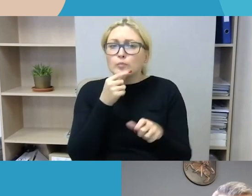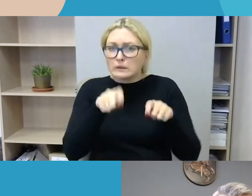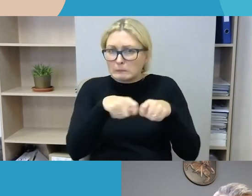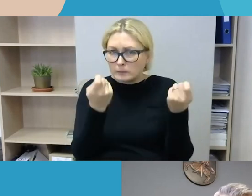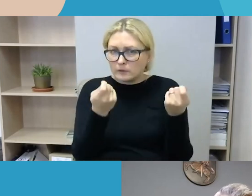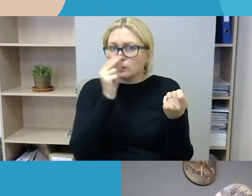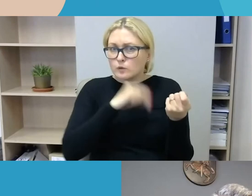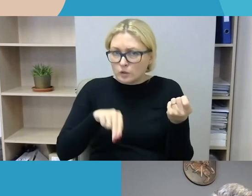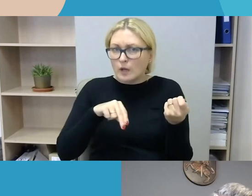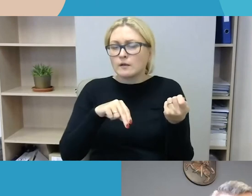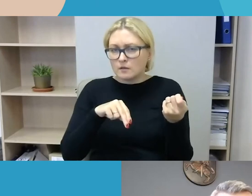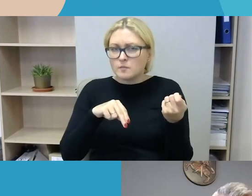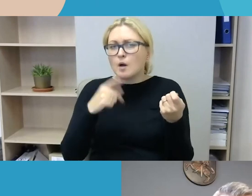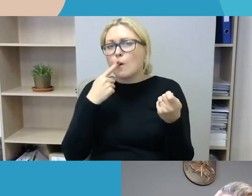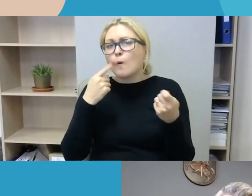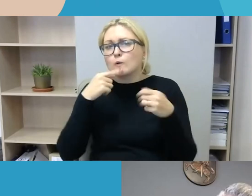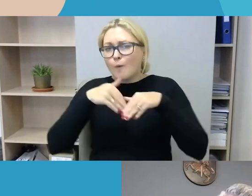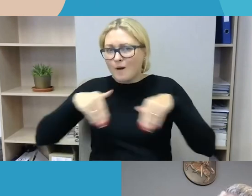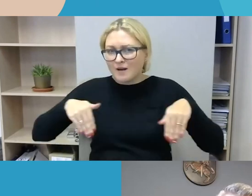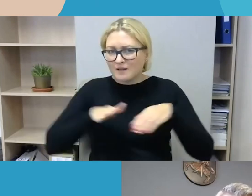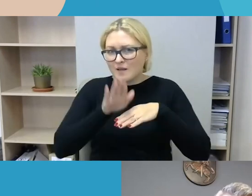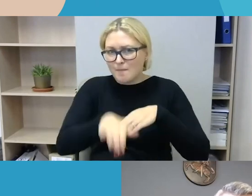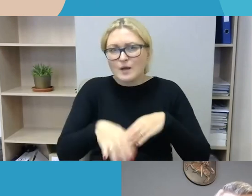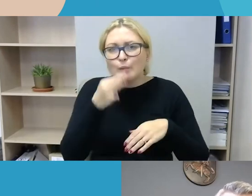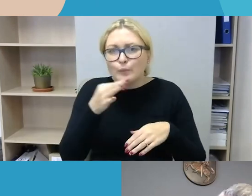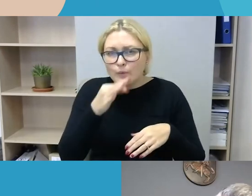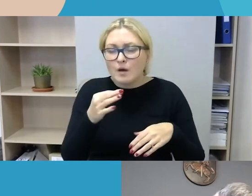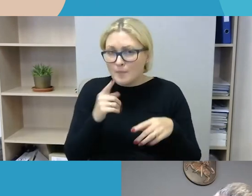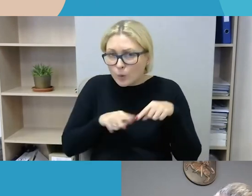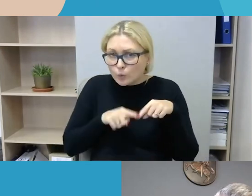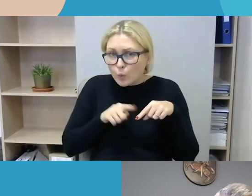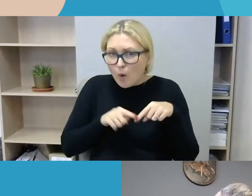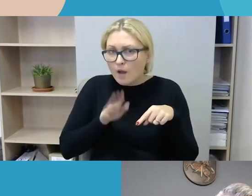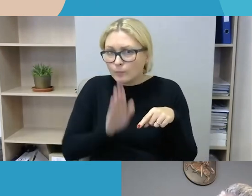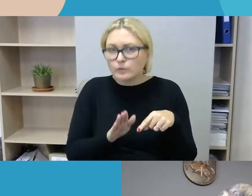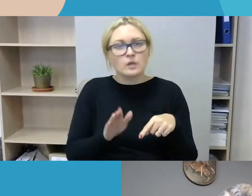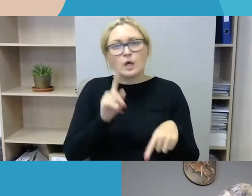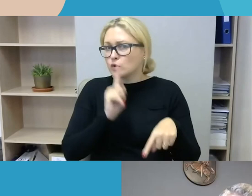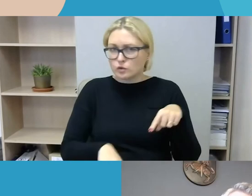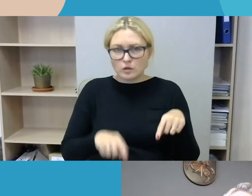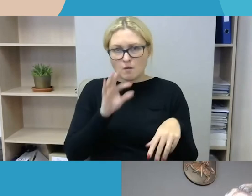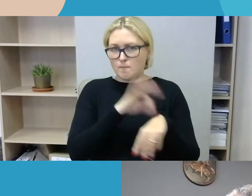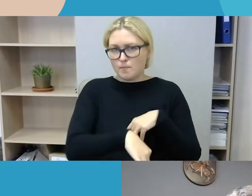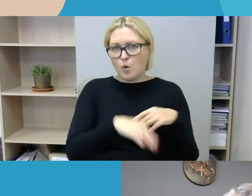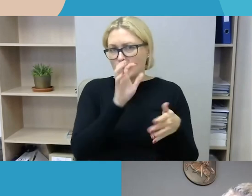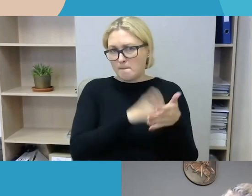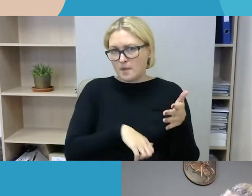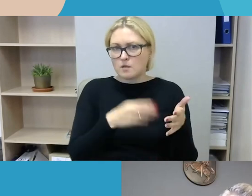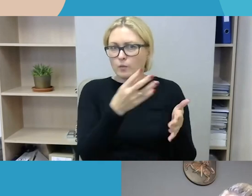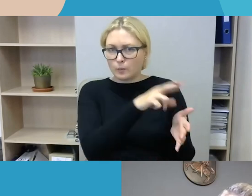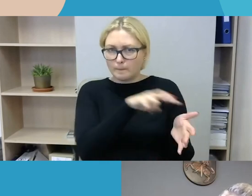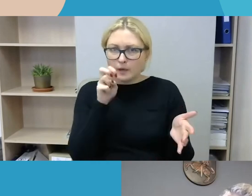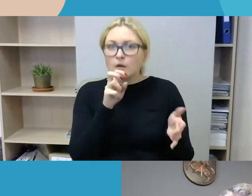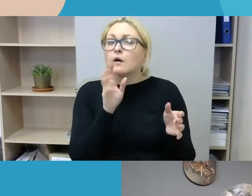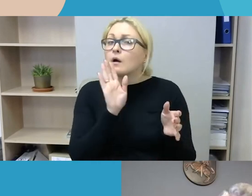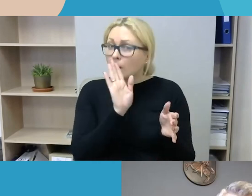tų raudonųjų linijų, bet yra labai artyjų. Ir kuomet mes nutraukiam tos iki teisinių styrių, mūsų vis dėlto, galbūt prokuroras pasisako,